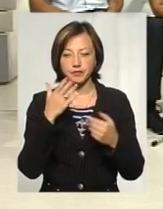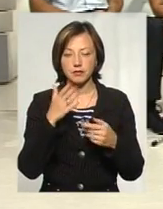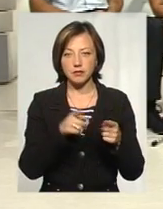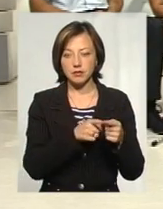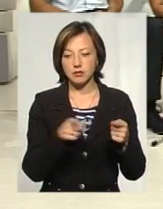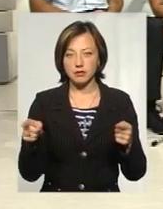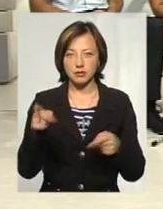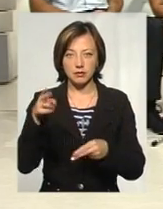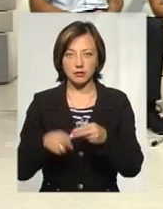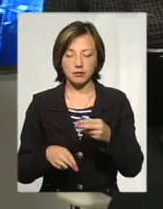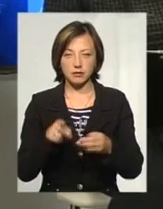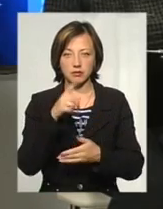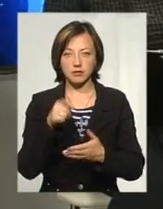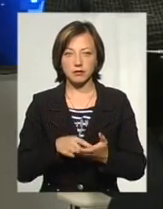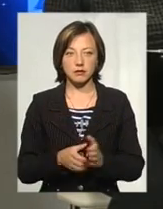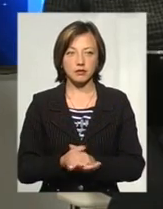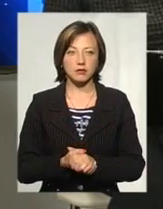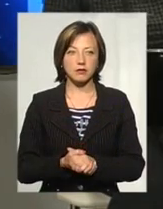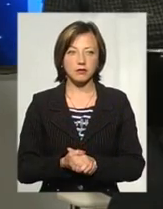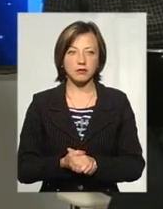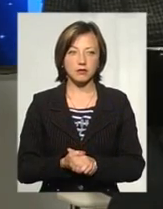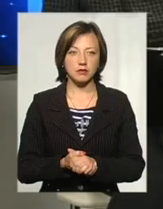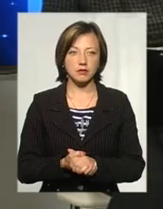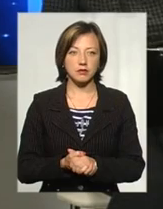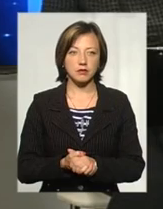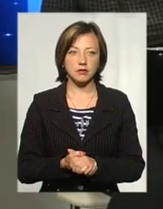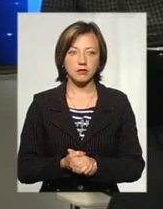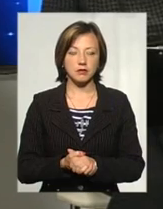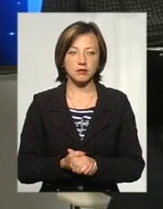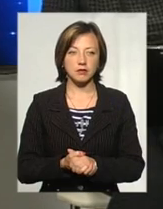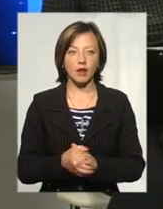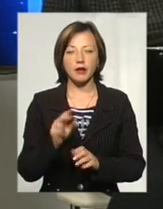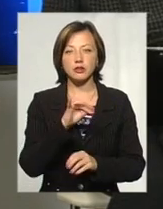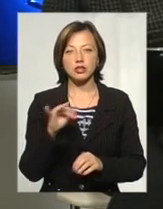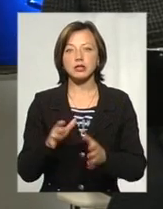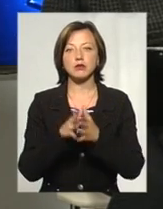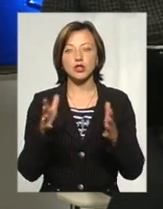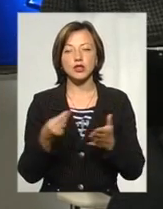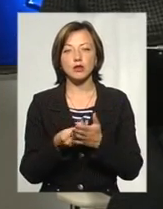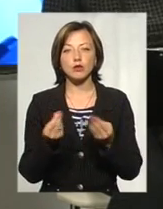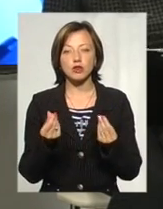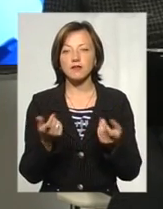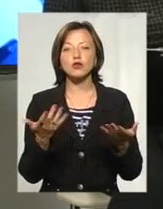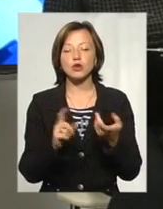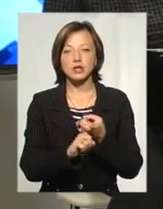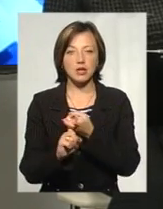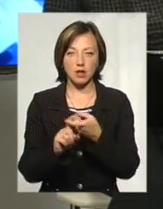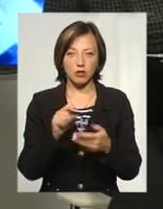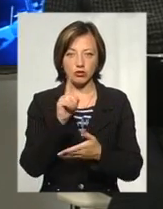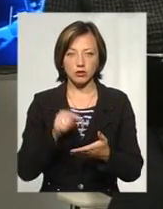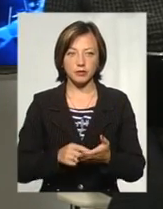терміну, вона буде постійно? І чи збільшиться рано чи пізно бюджет? Від чого це залежить?